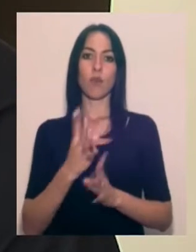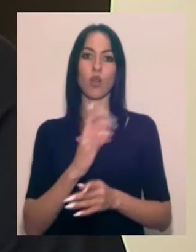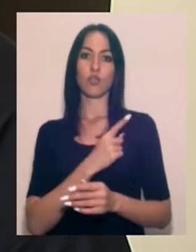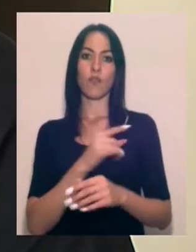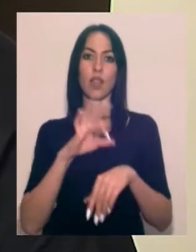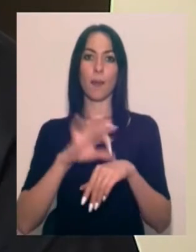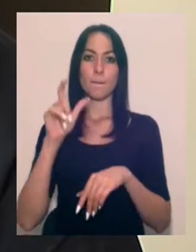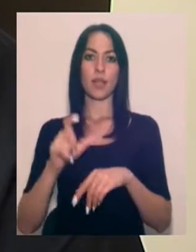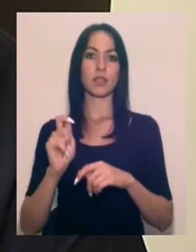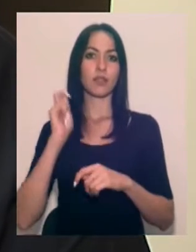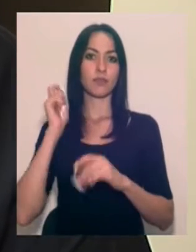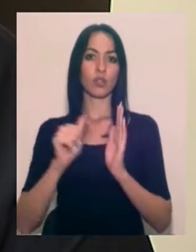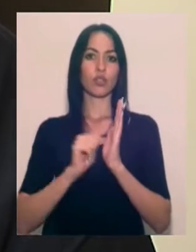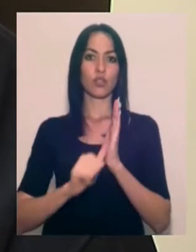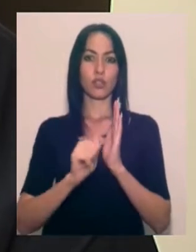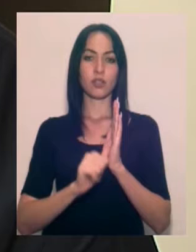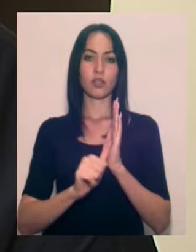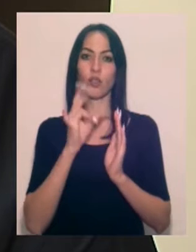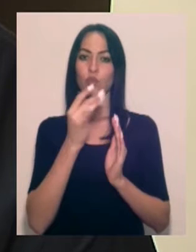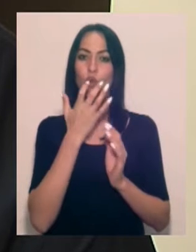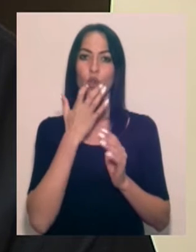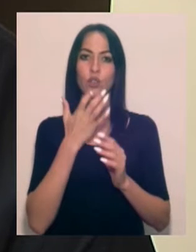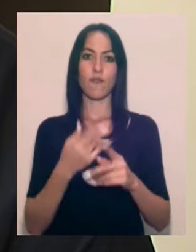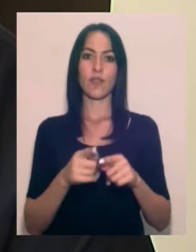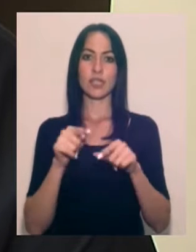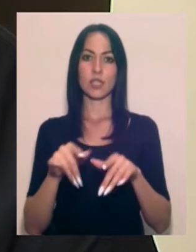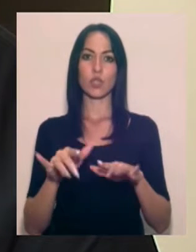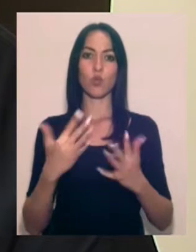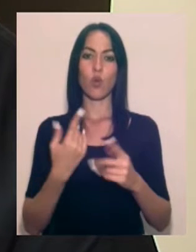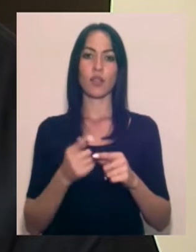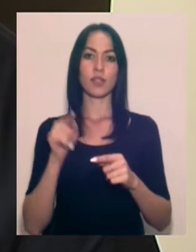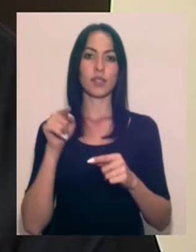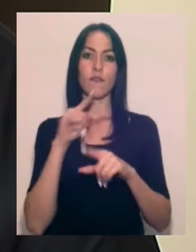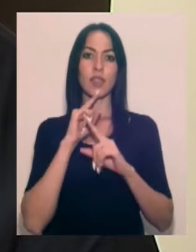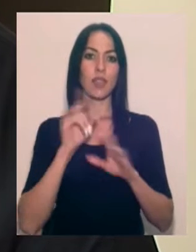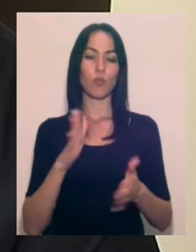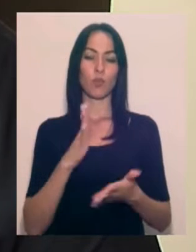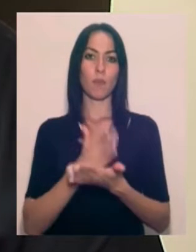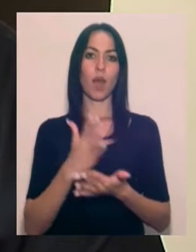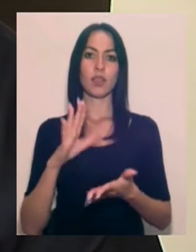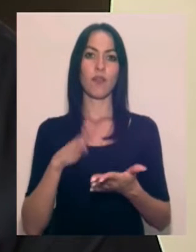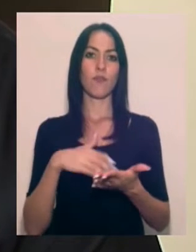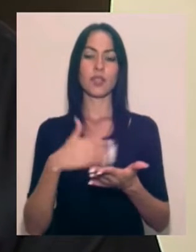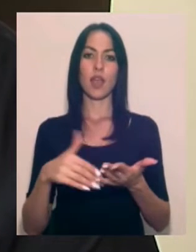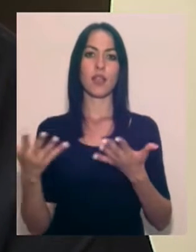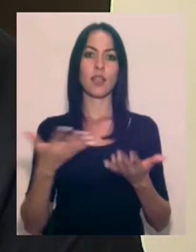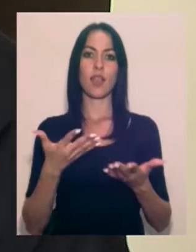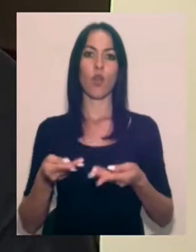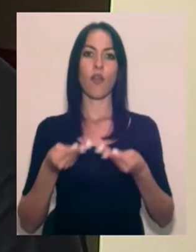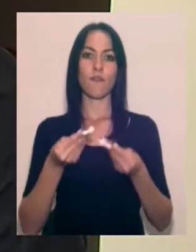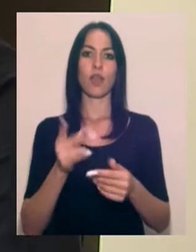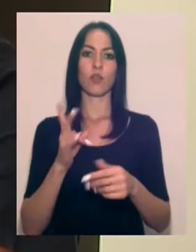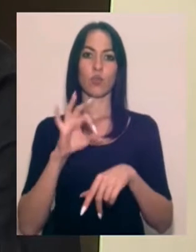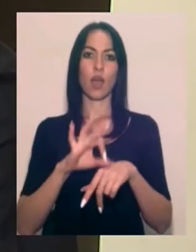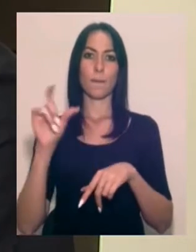60, ну, концентратор в цій ситуації, він не буде мати взагалі ніякого ефекту на стан пацієнта, тому